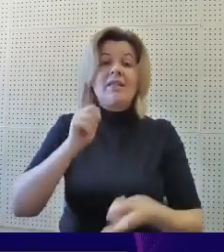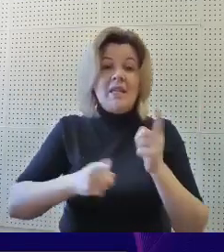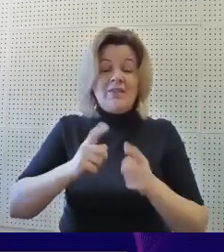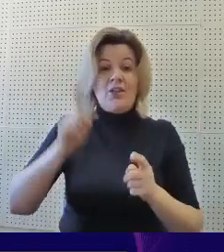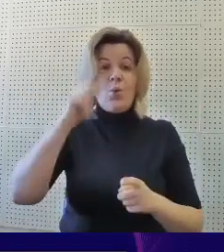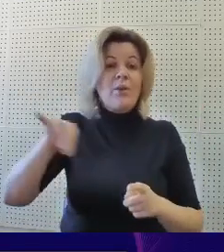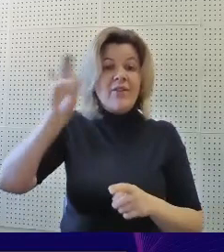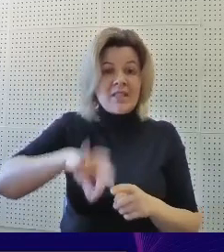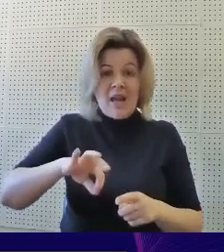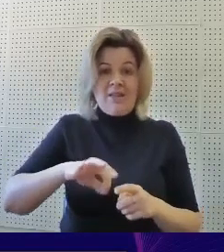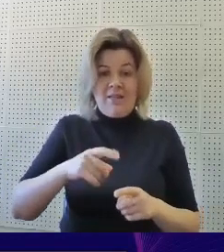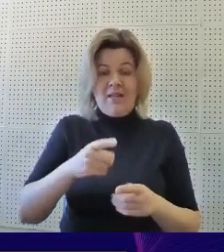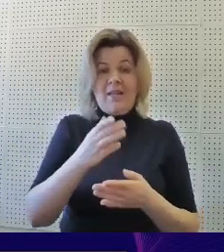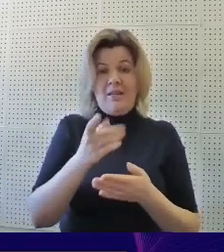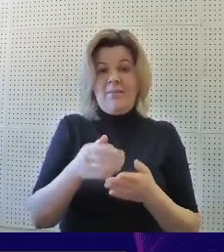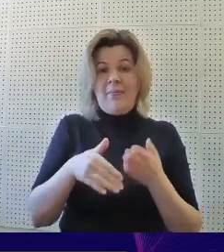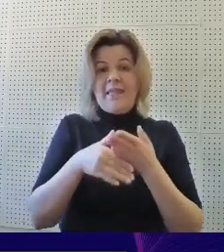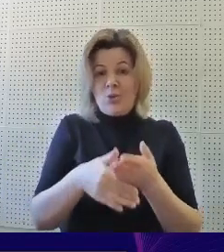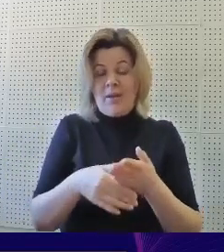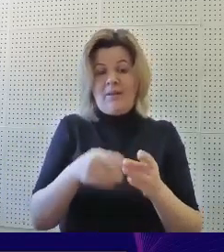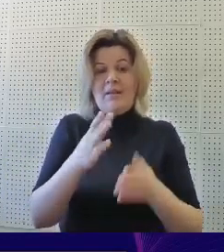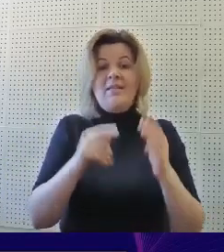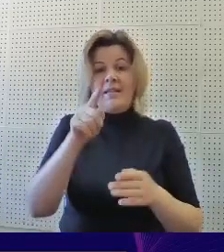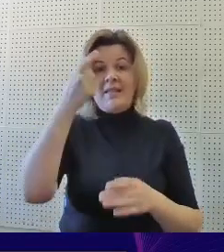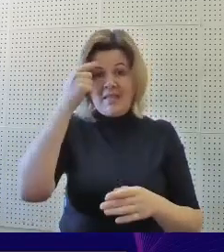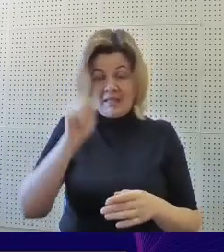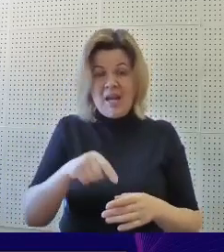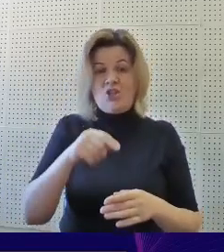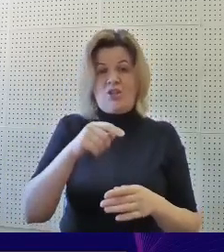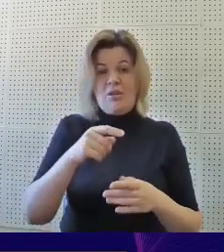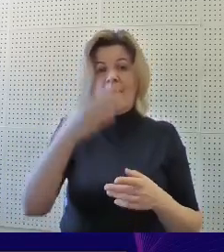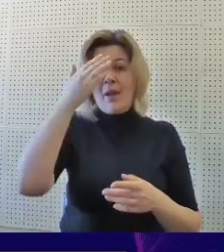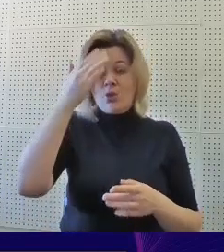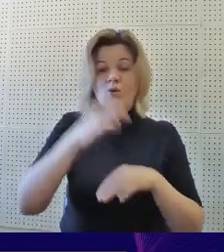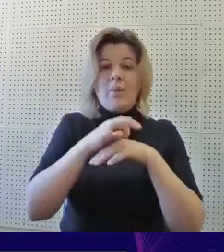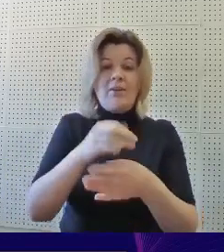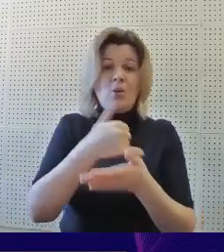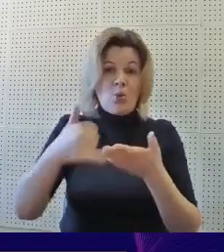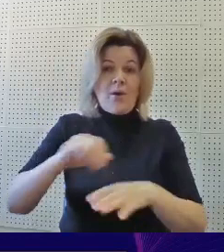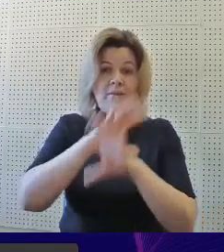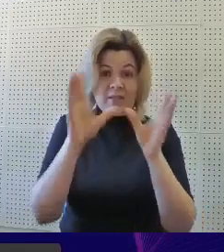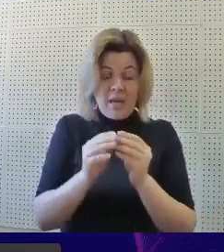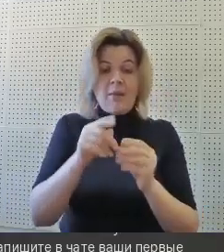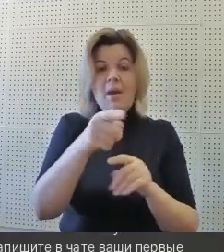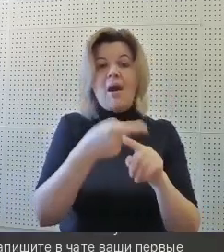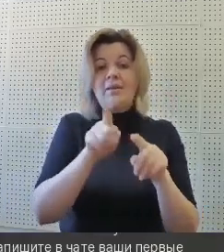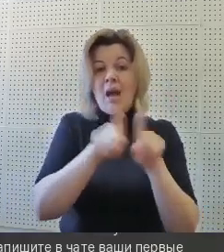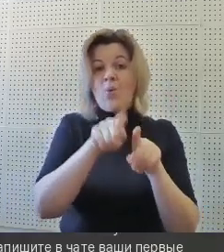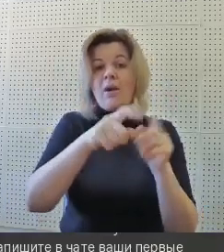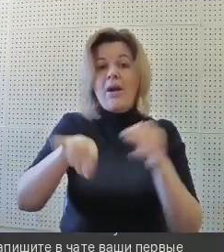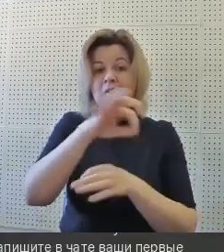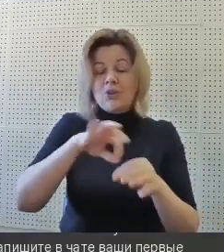и если ты владеешь методикой проведения урока в целом, то это огромный помощник, и самое главное, это интересно.